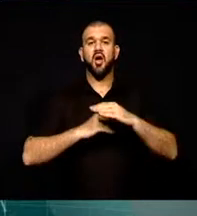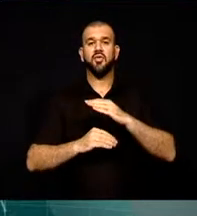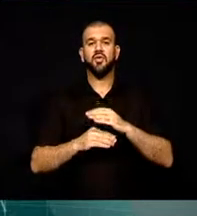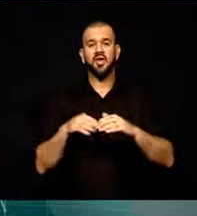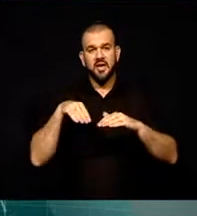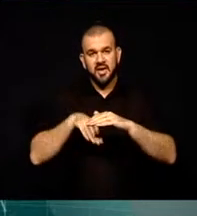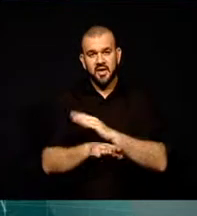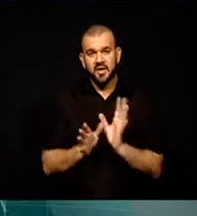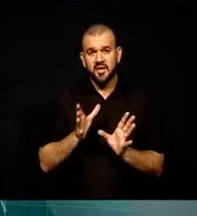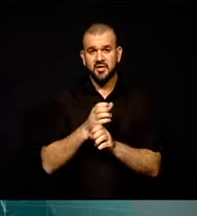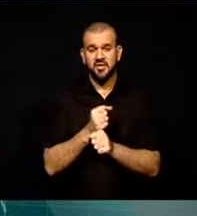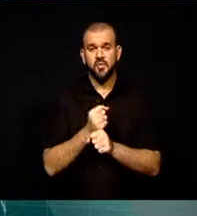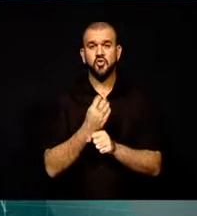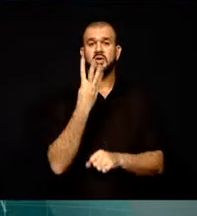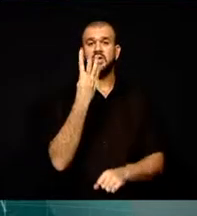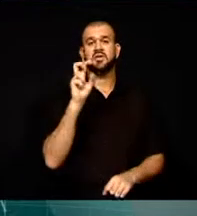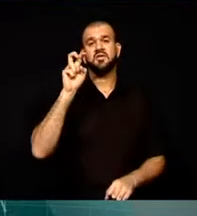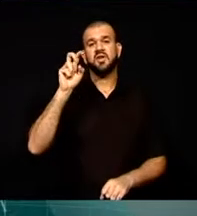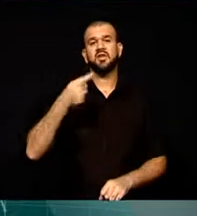adet bir ayı ele geçirdi.